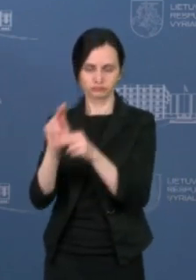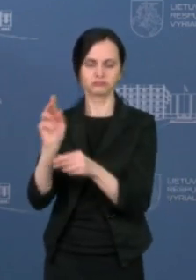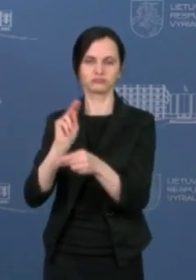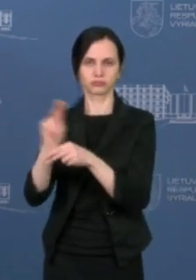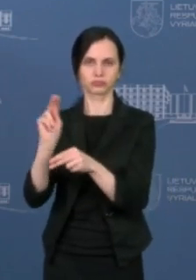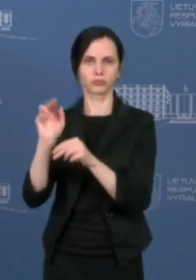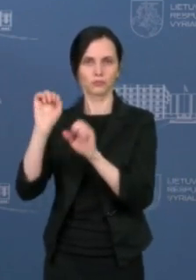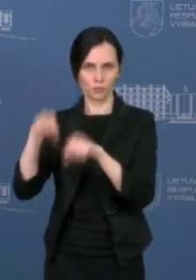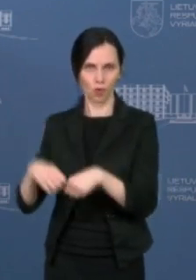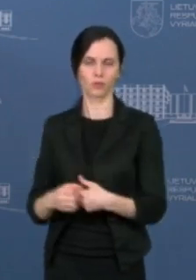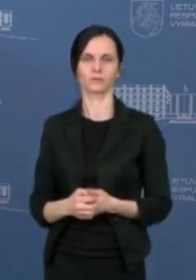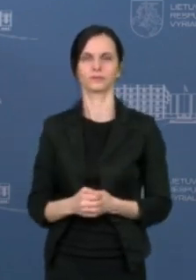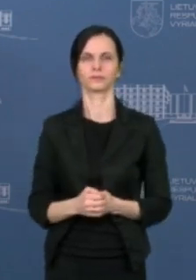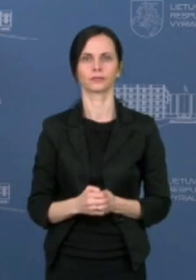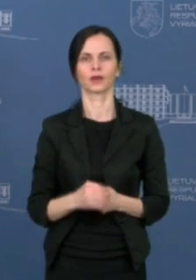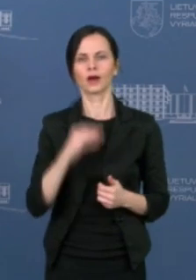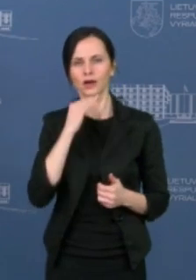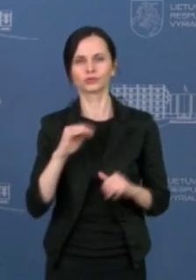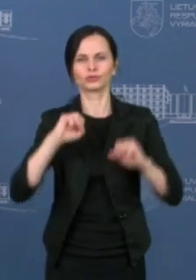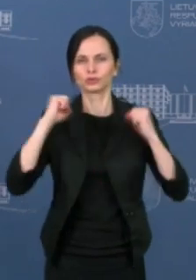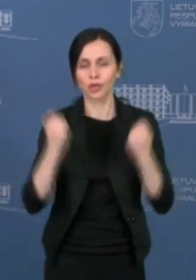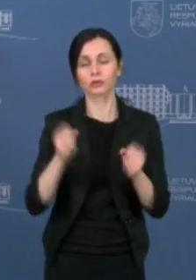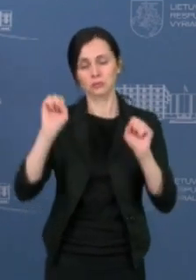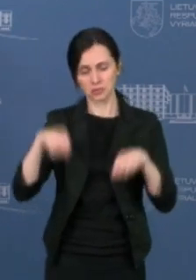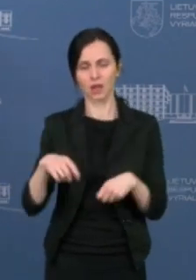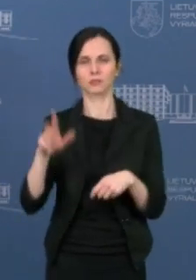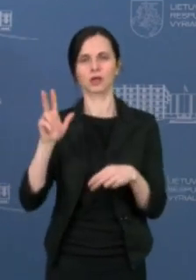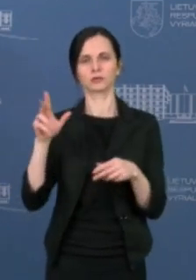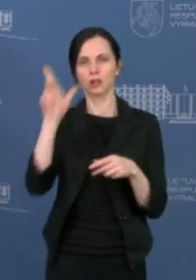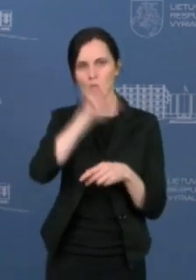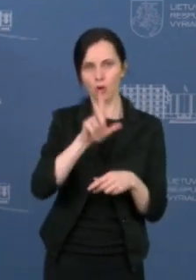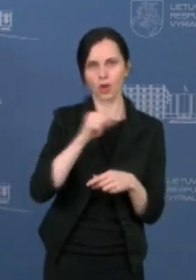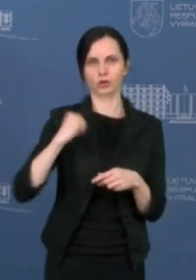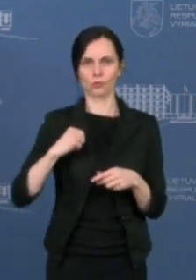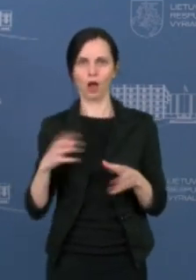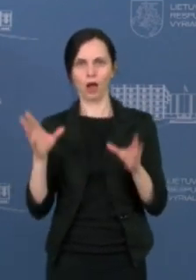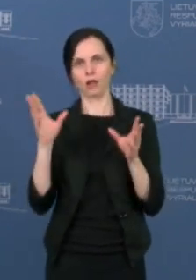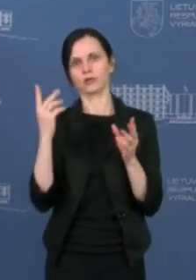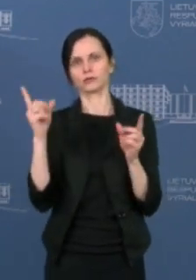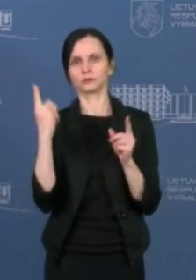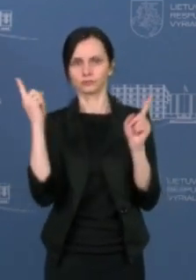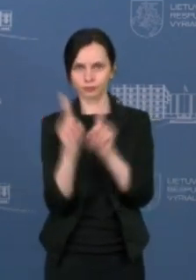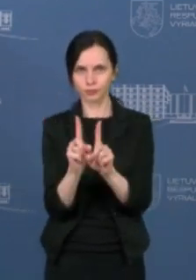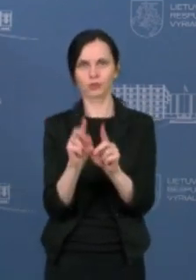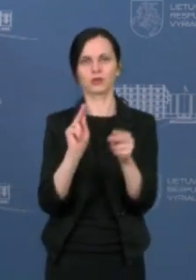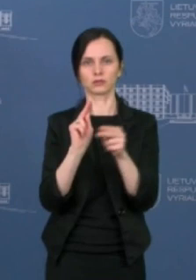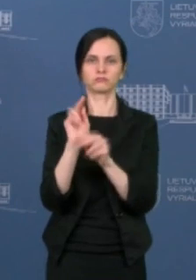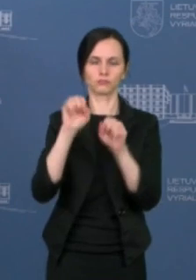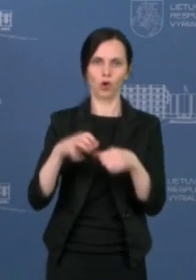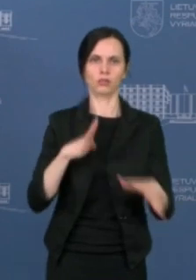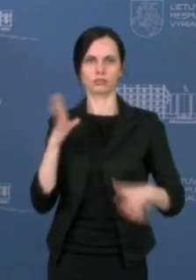treniruotis. Tai štai tokie šiandien sprendimai.